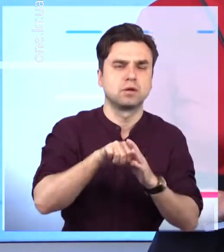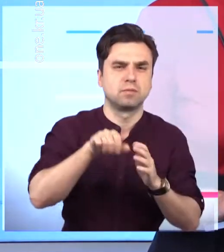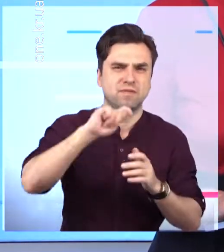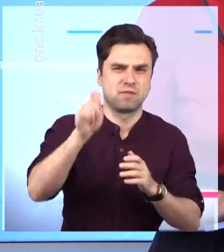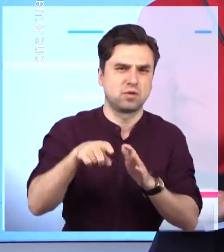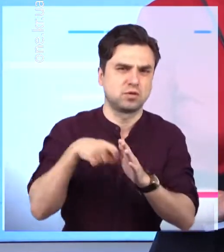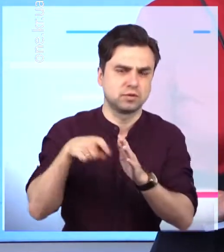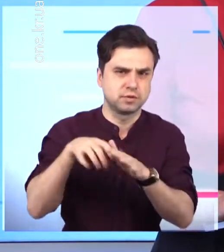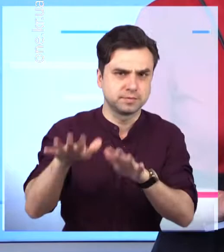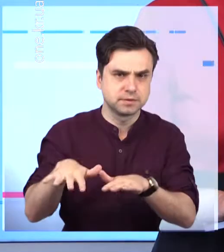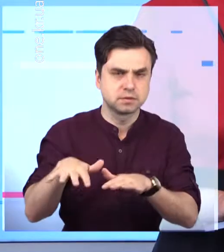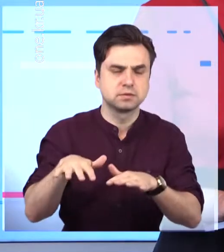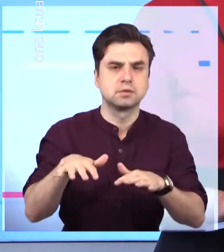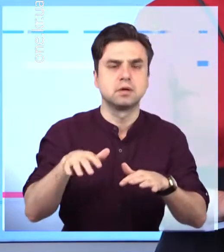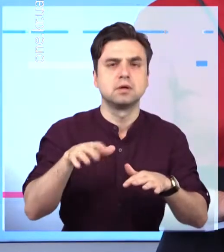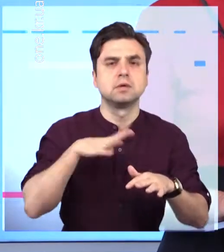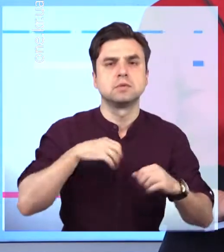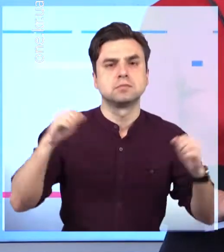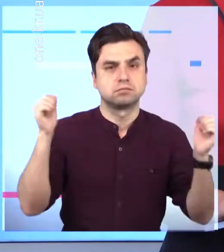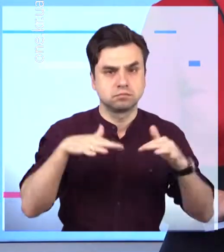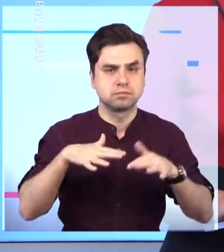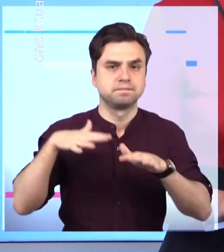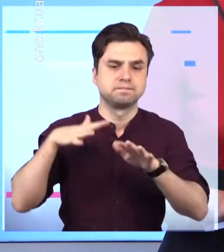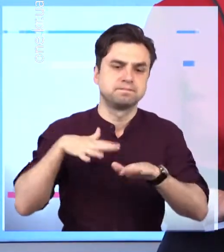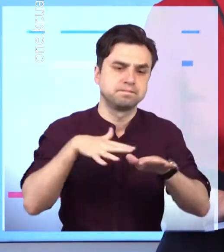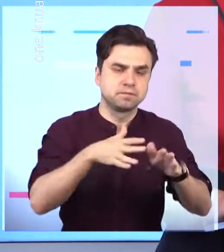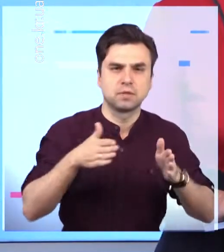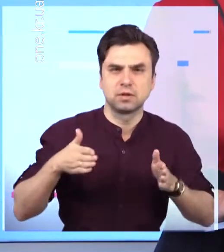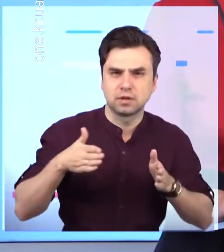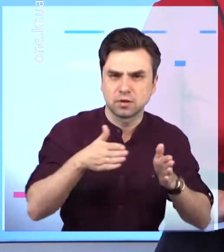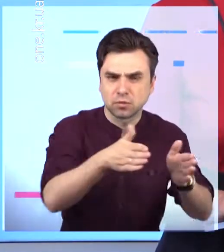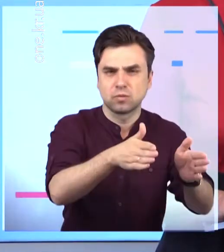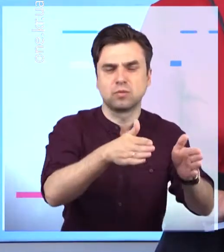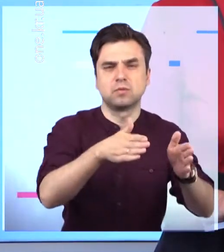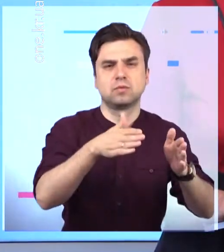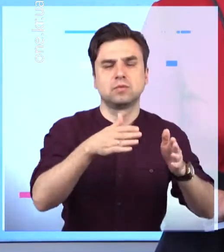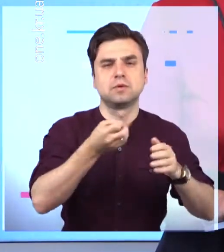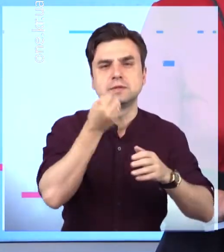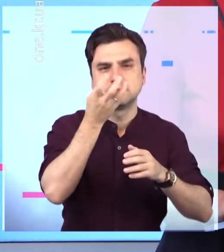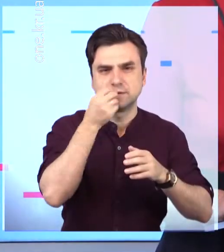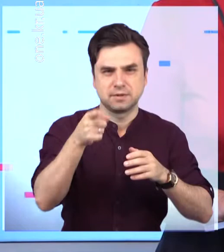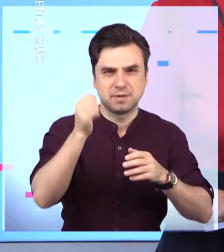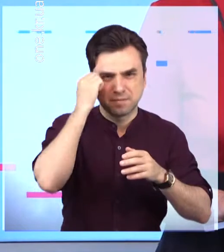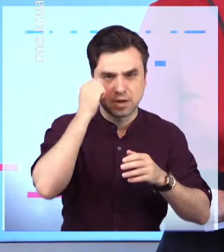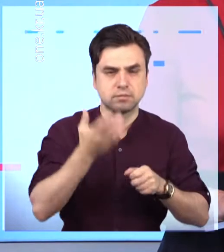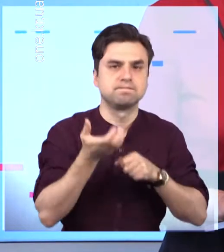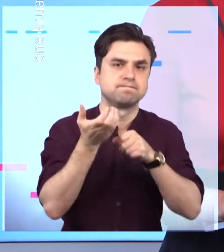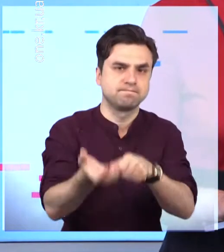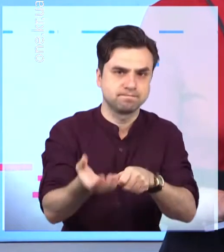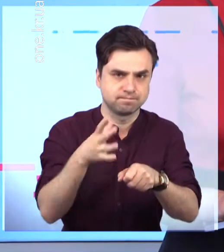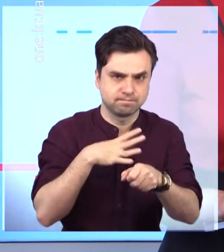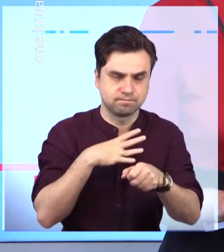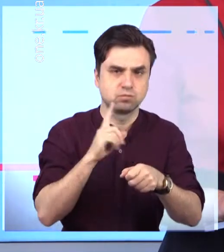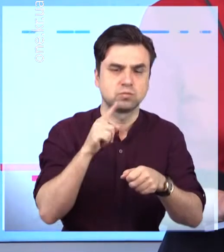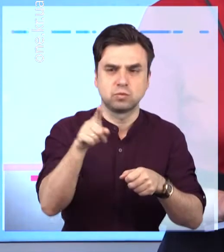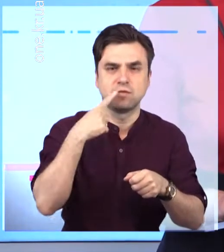неоголошеної війни на Донбасі. Учасники заходу пройшлись алеєю, поклали квіти до стендів із зображенням мешканців Кривого Рогу,